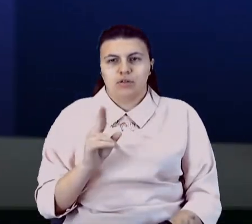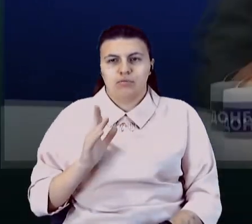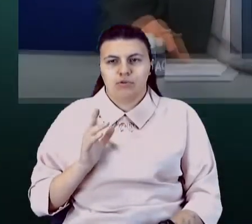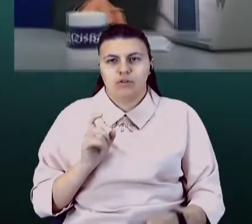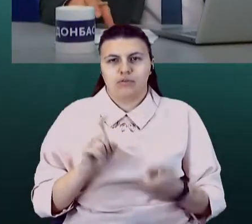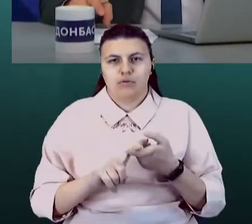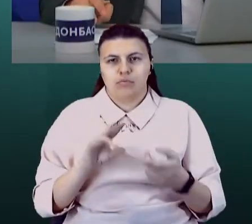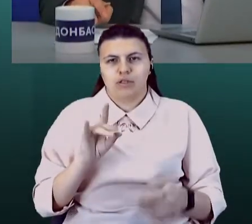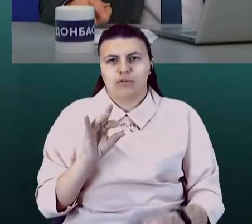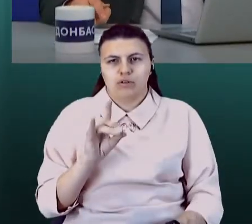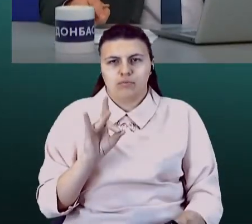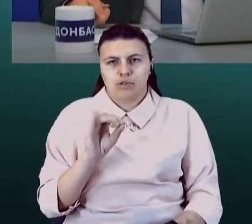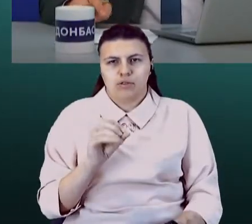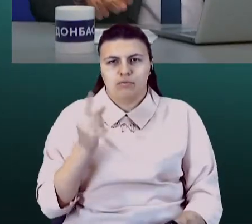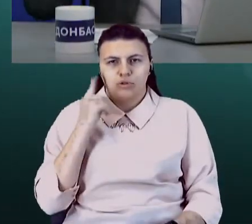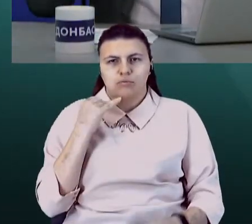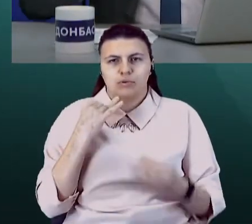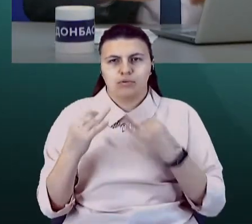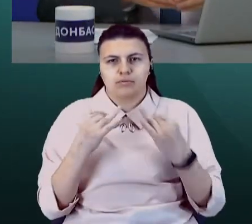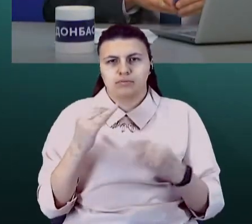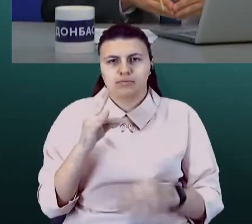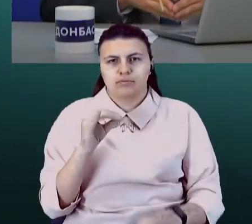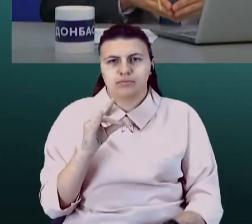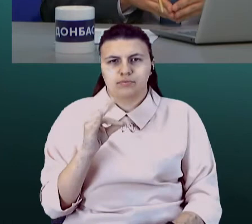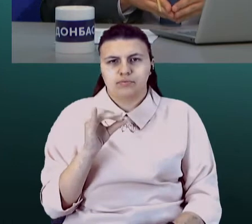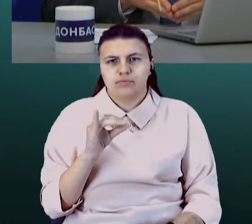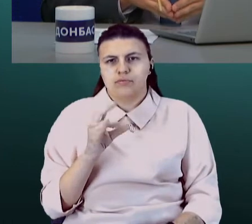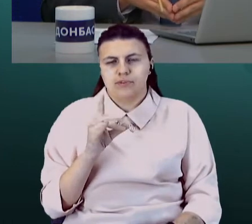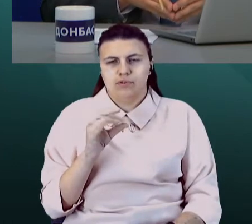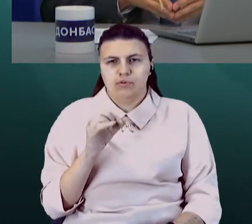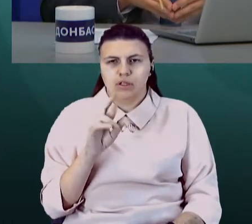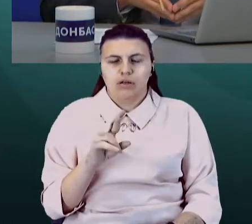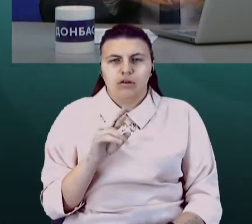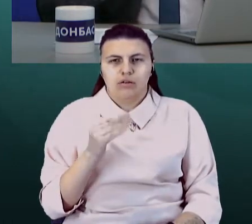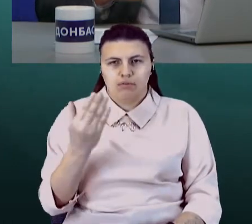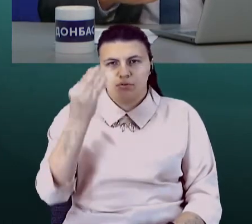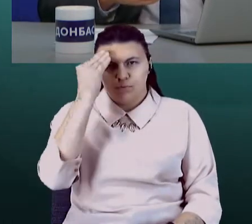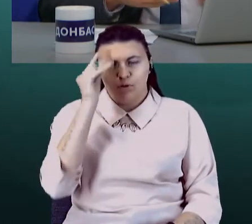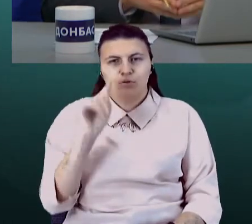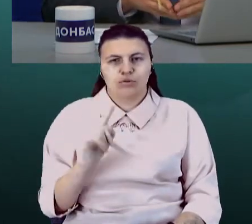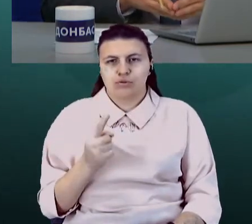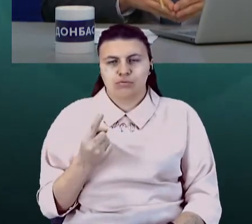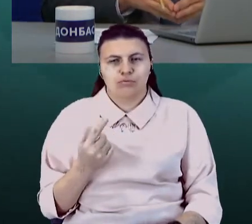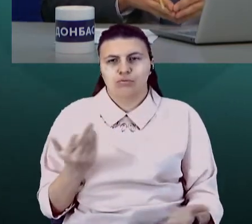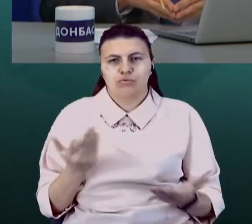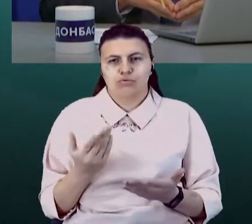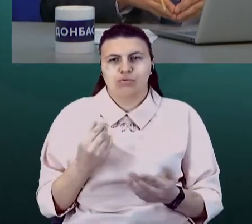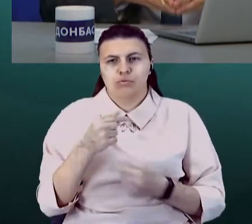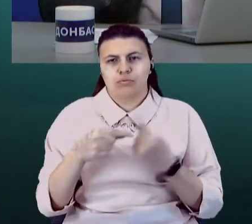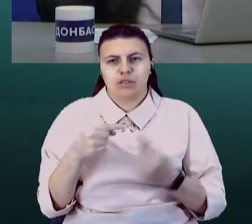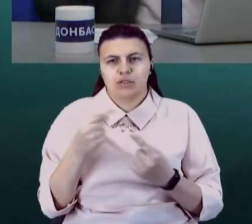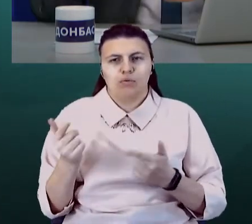почули ми з вами розмову з пані Вікторією. На ваш погляд, чому все ж таки, до чого бізнесу готуватись